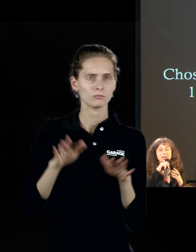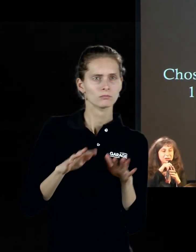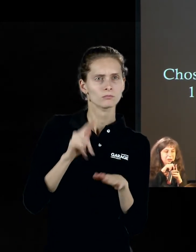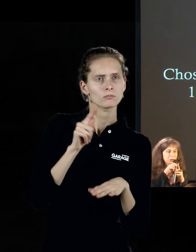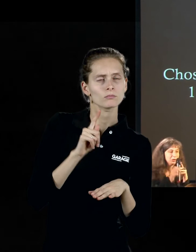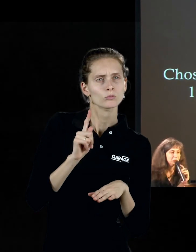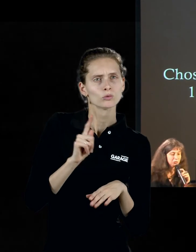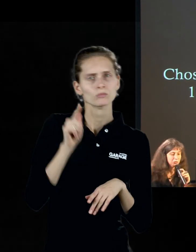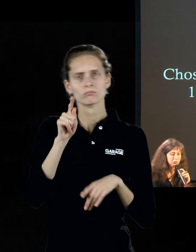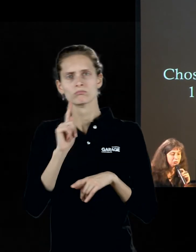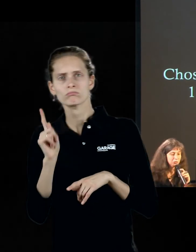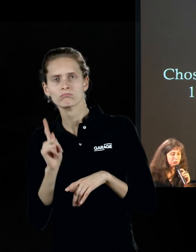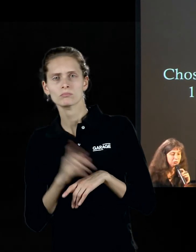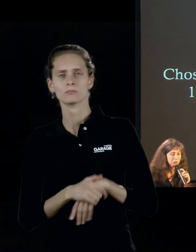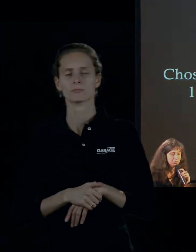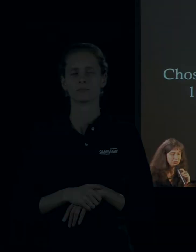прочтения этой работы.